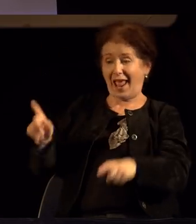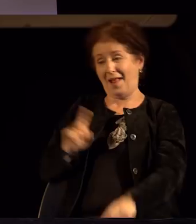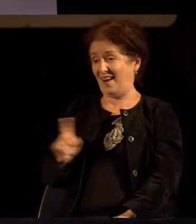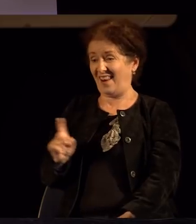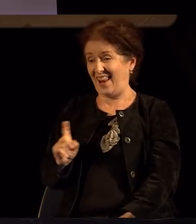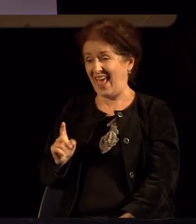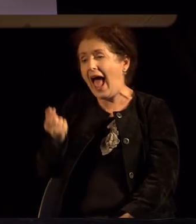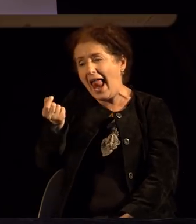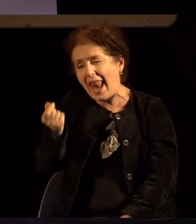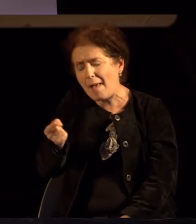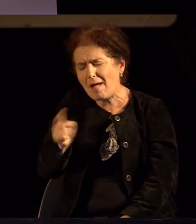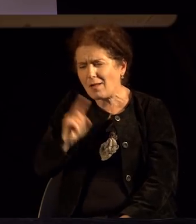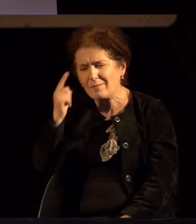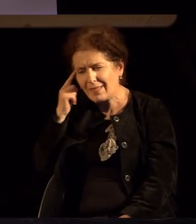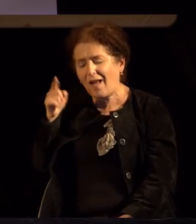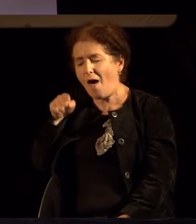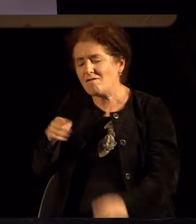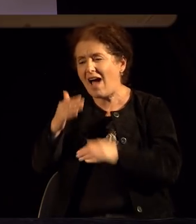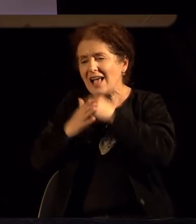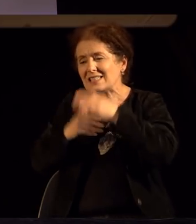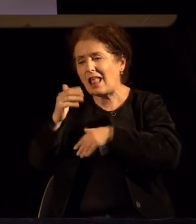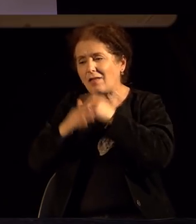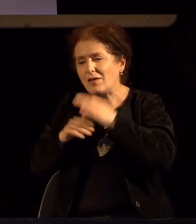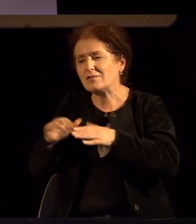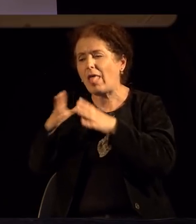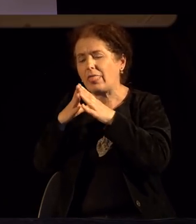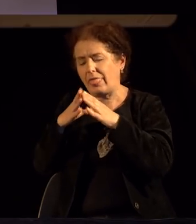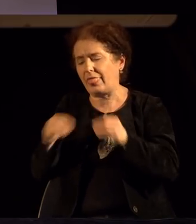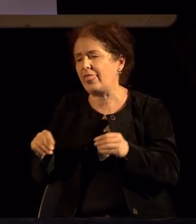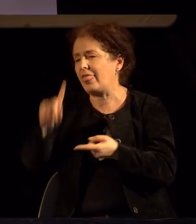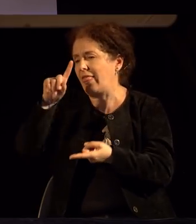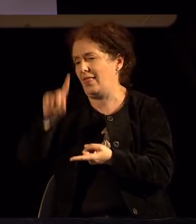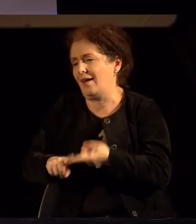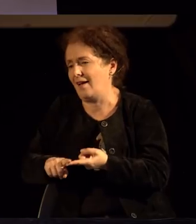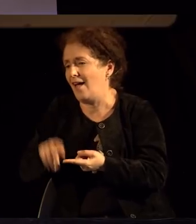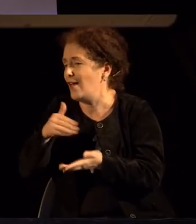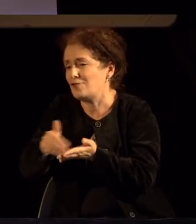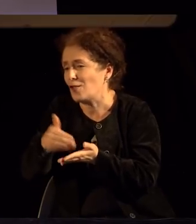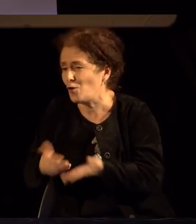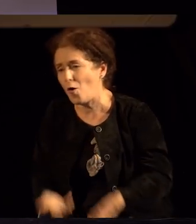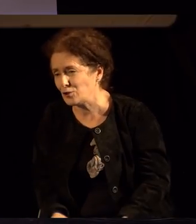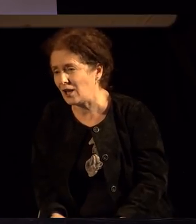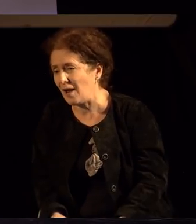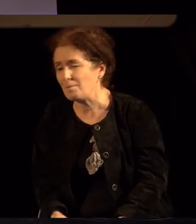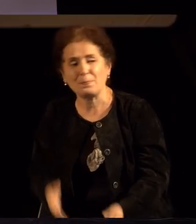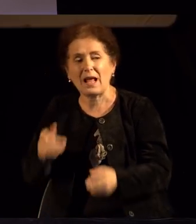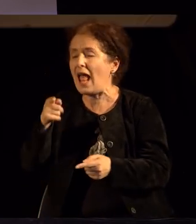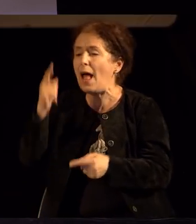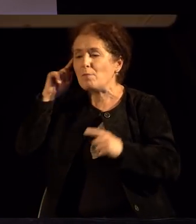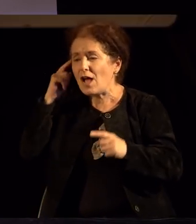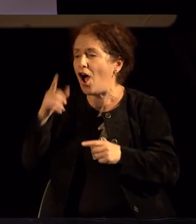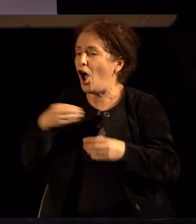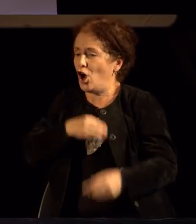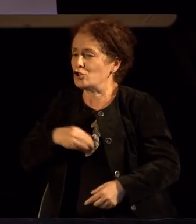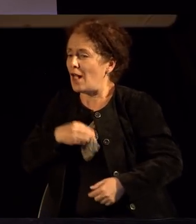А ни најмалку не помислуваме дека тоа задоволство ќе се истроши. Најмалку помислуваме дека желбата,